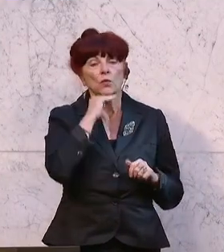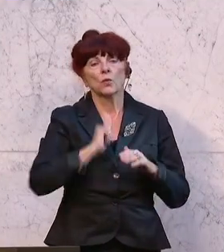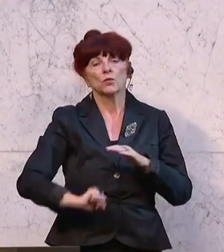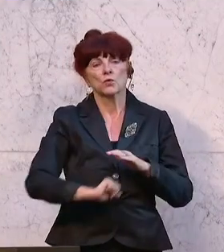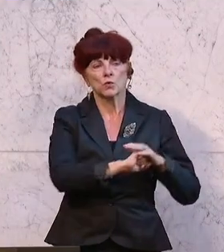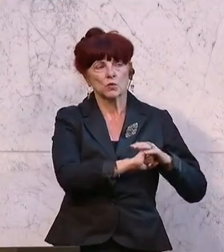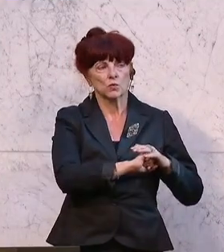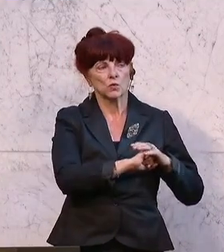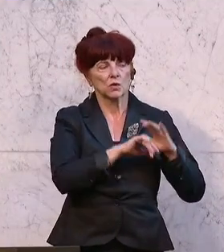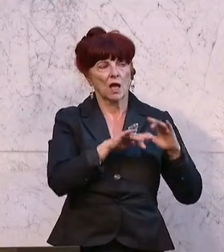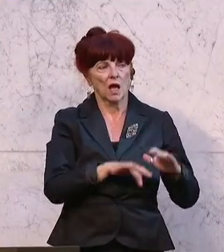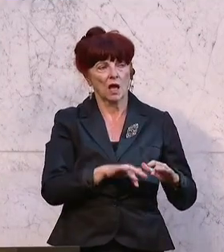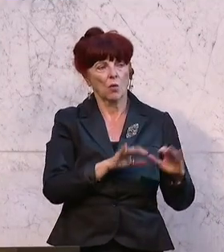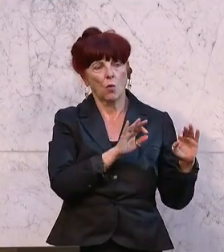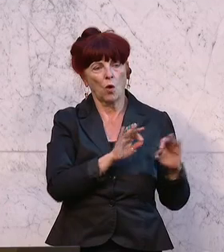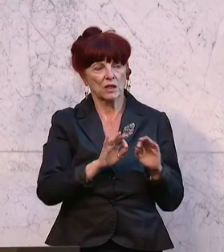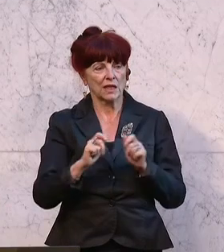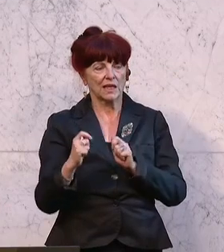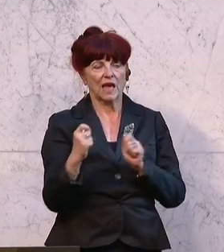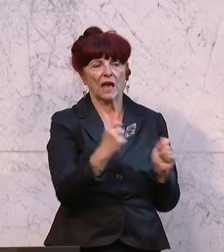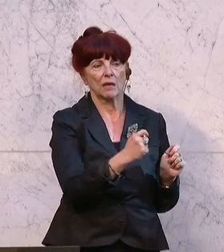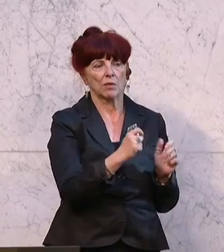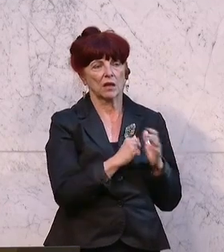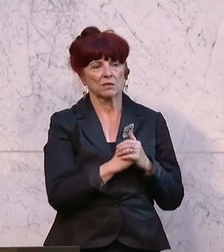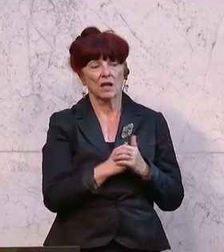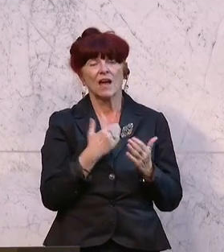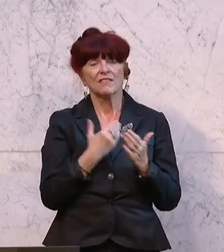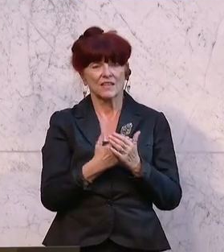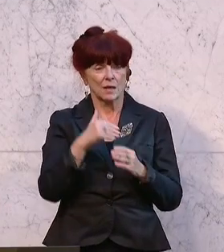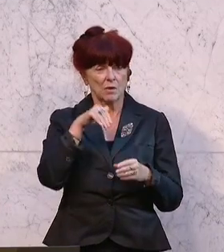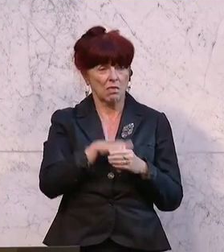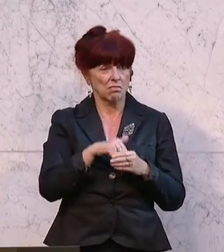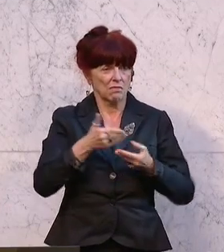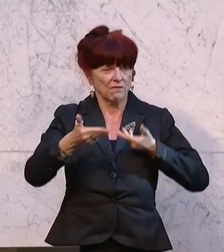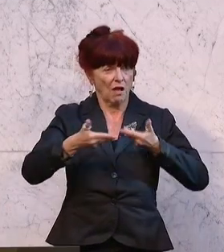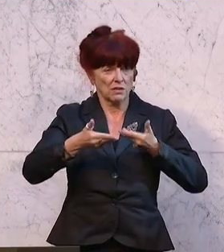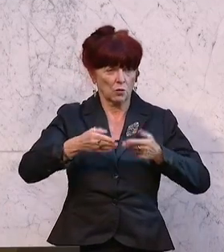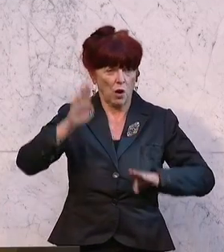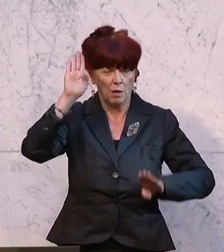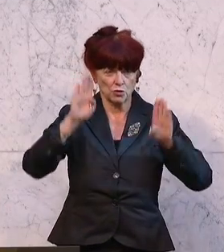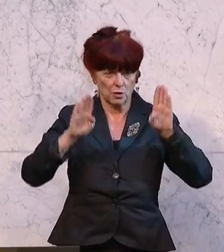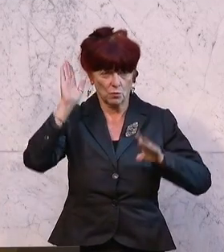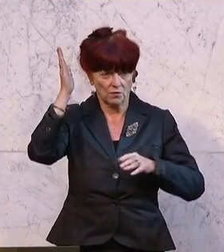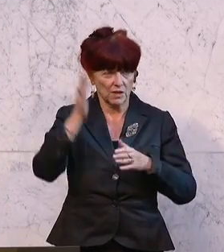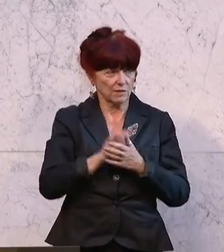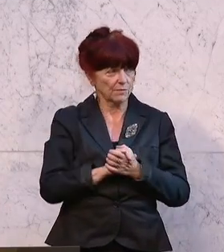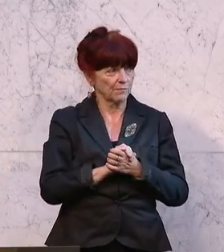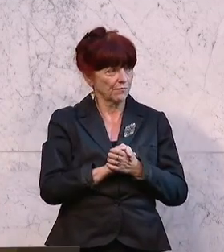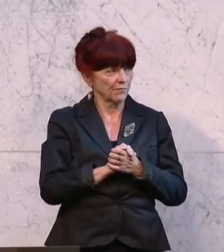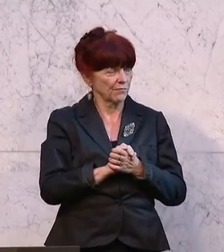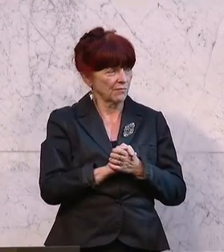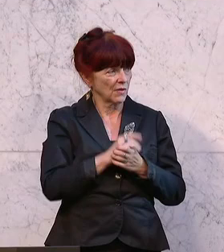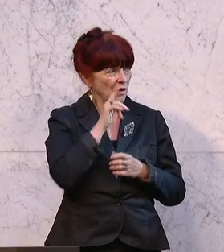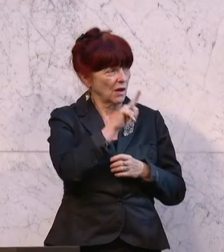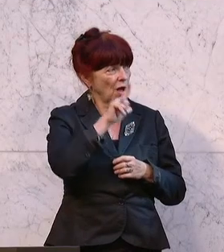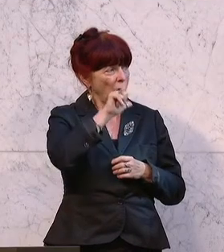dass man weniger einzahle, was im Endeffekt weniger Pension bedeutet. Und er bringt einen Abänderungsantrag